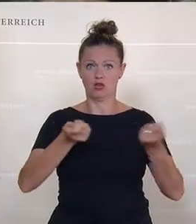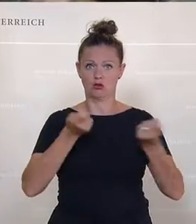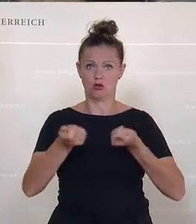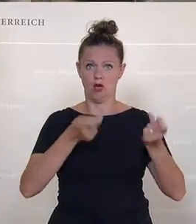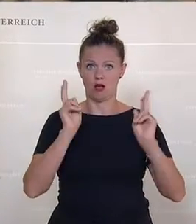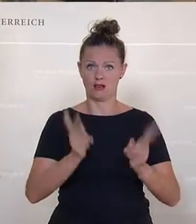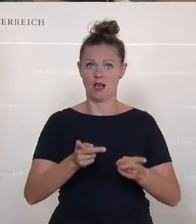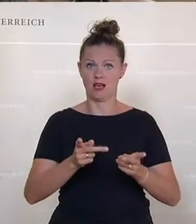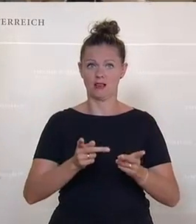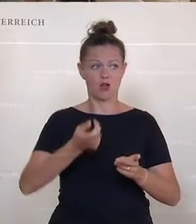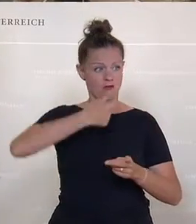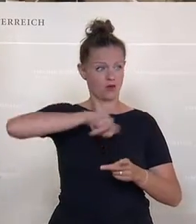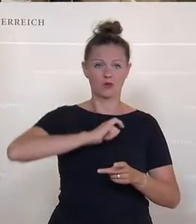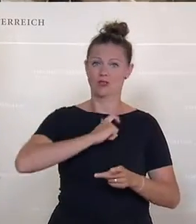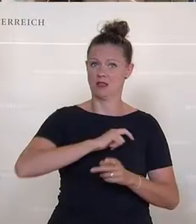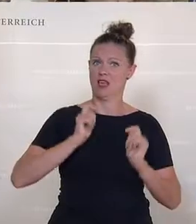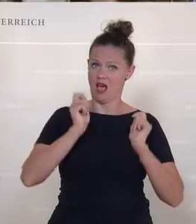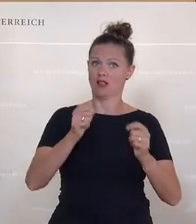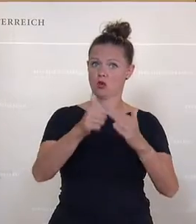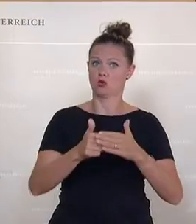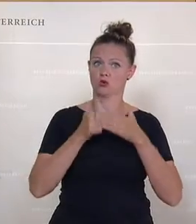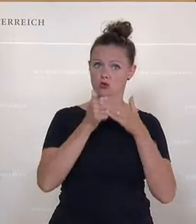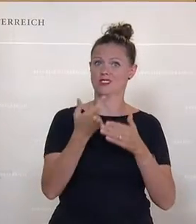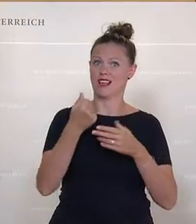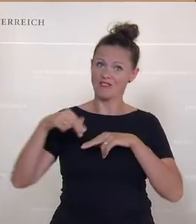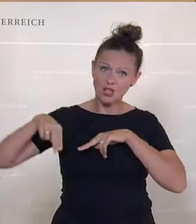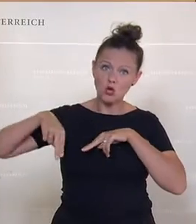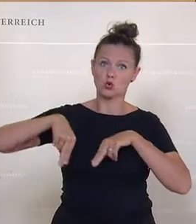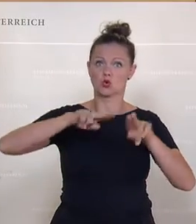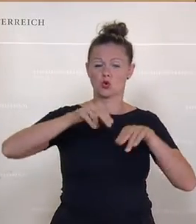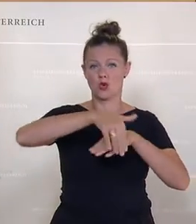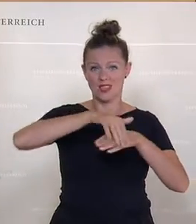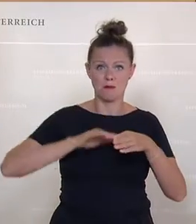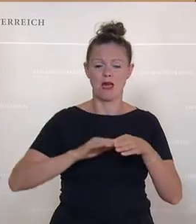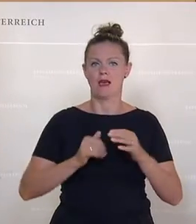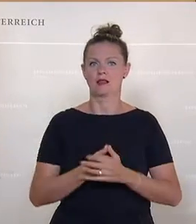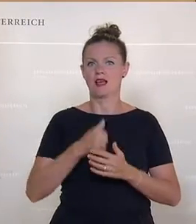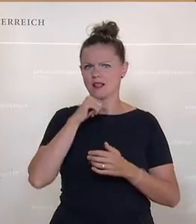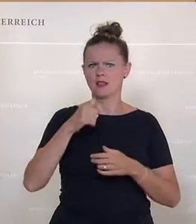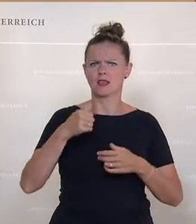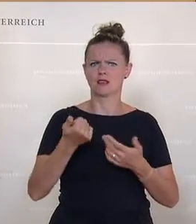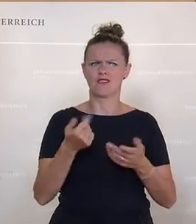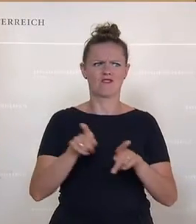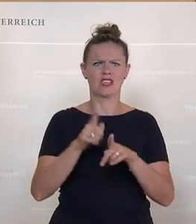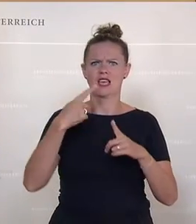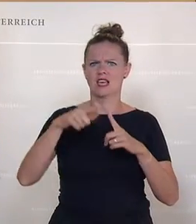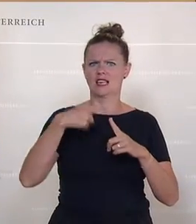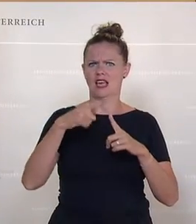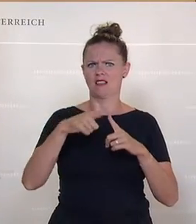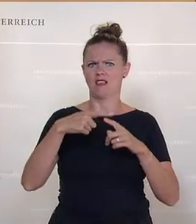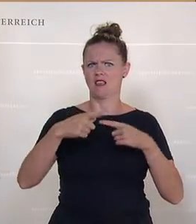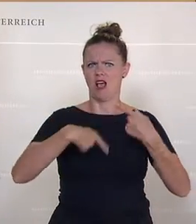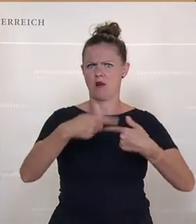Sie den Antrag unserer Fraktion unterstützen, dass die Gelder wieder zurückfließen zu den Gemeinden und nicht wie einen Kredit behandelt werden.